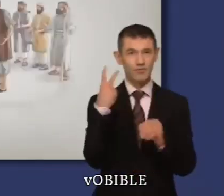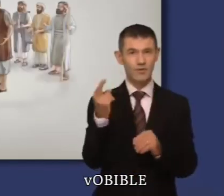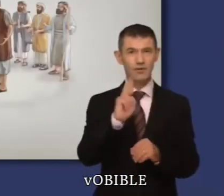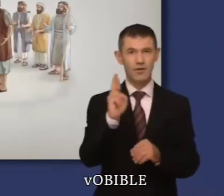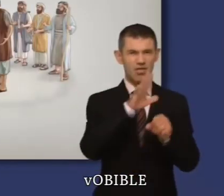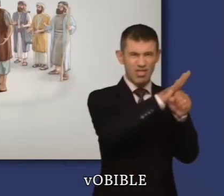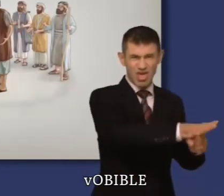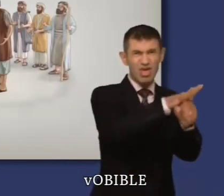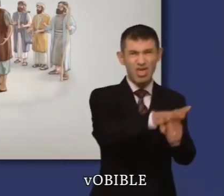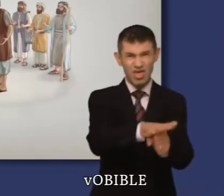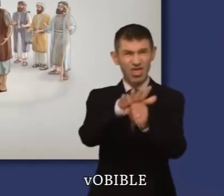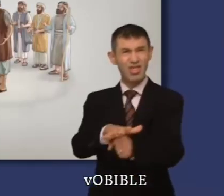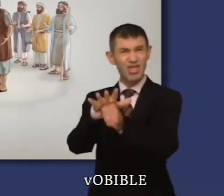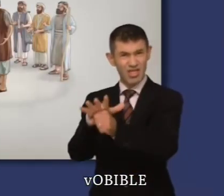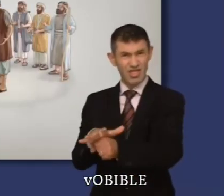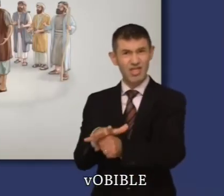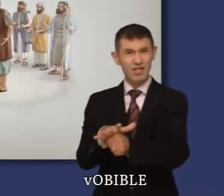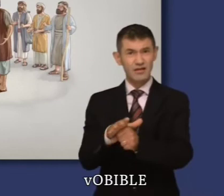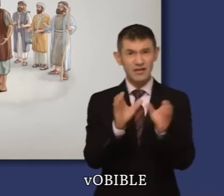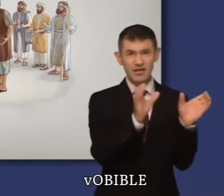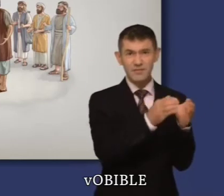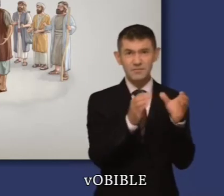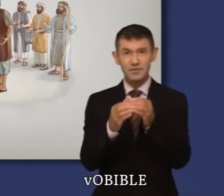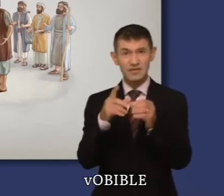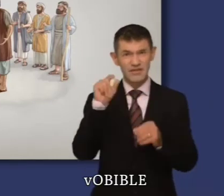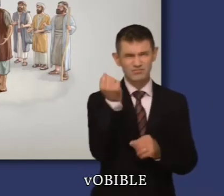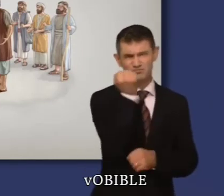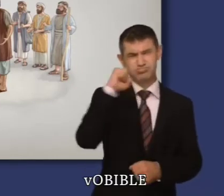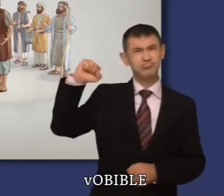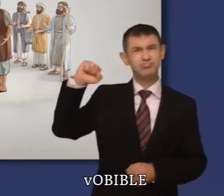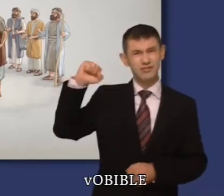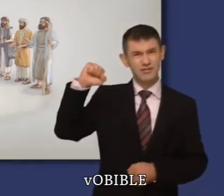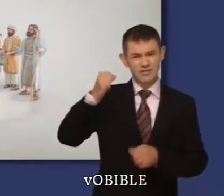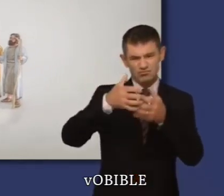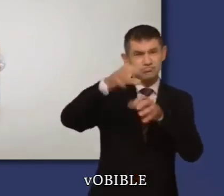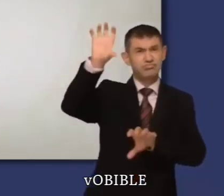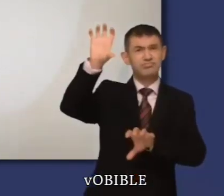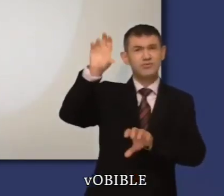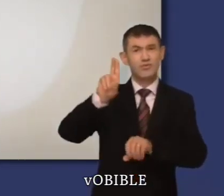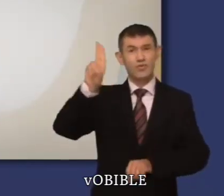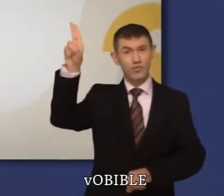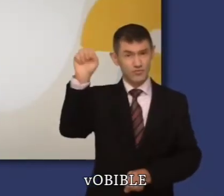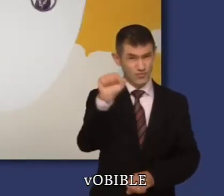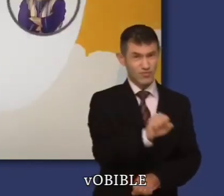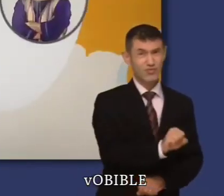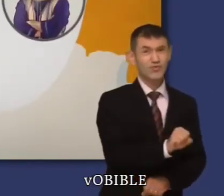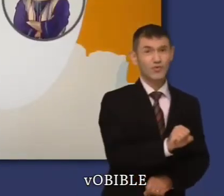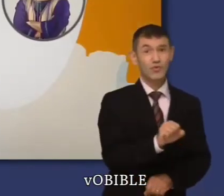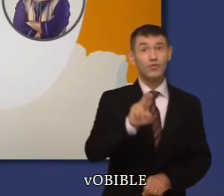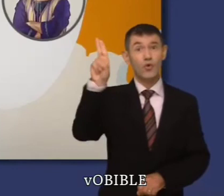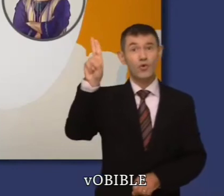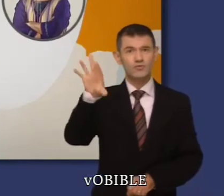Roboam promet d'alourdir le fardeau déjà pesant que porte le peuple. Dix tribus se révoltent et font de